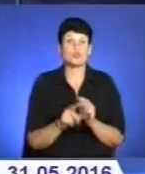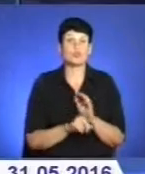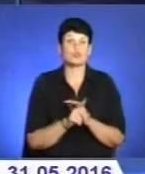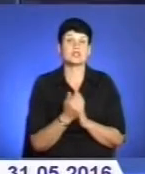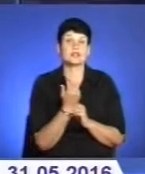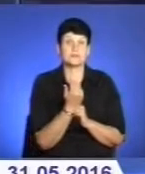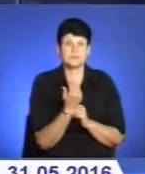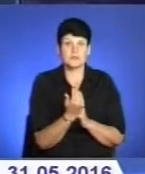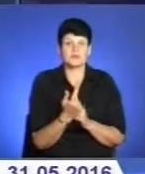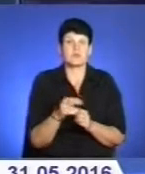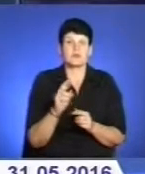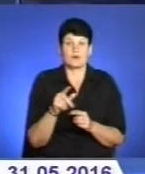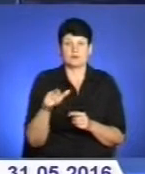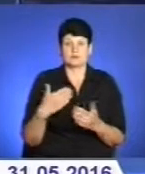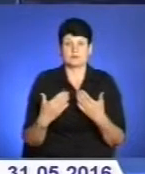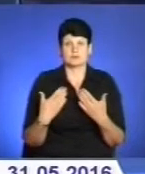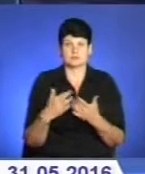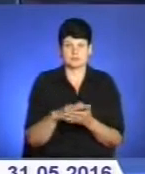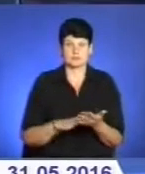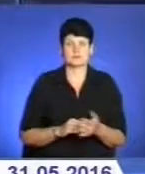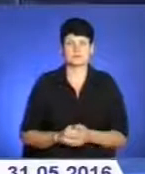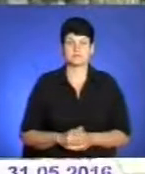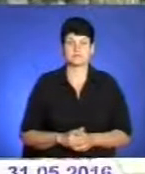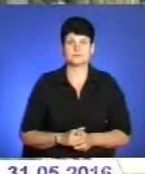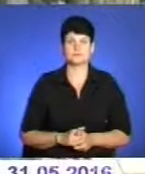сприймають жителі міста? Про це далі у сюжеті.